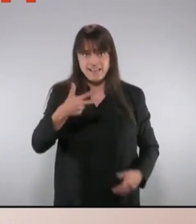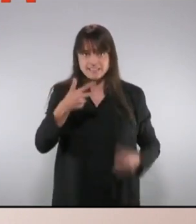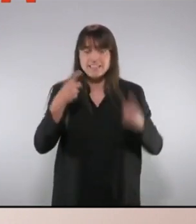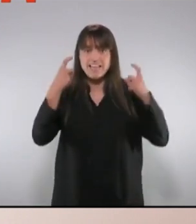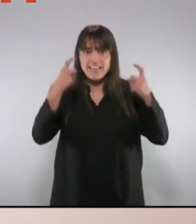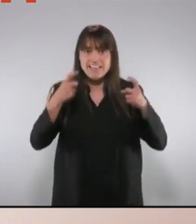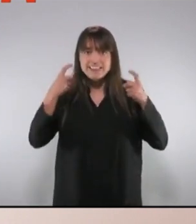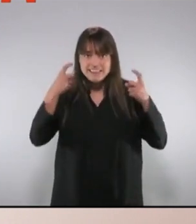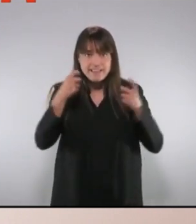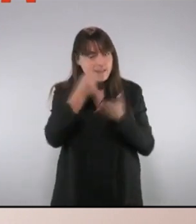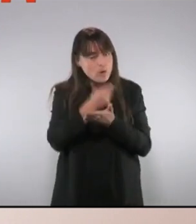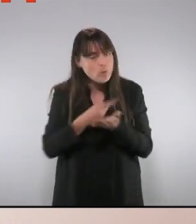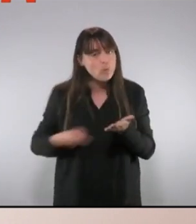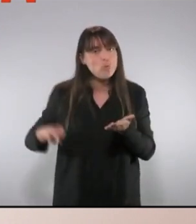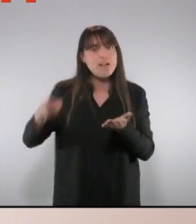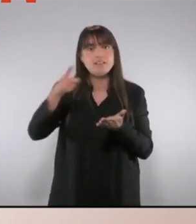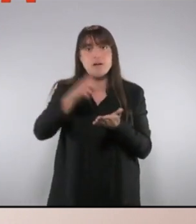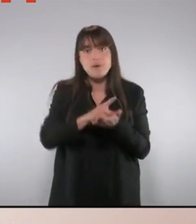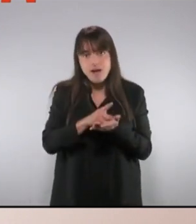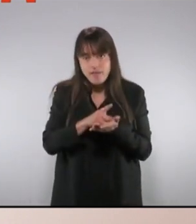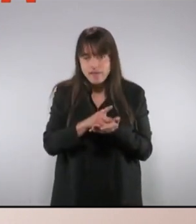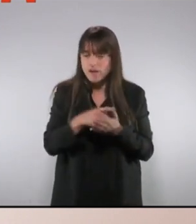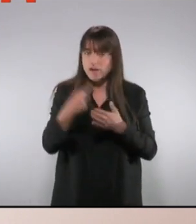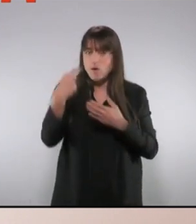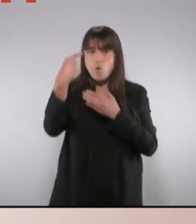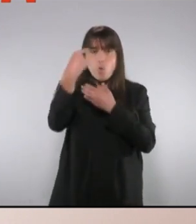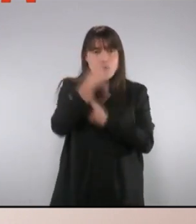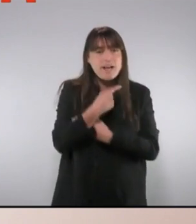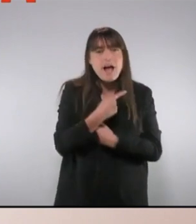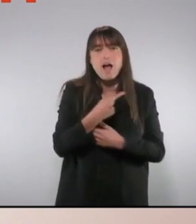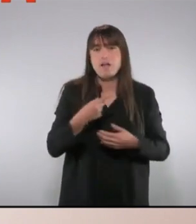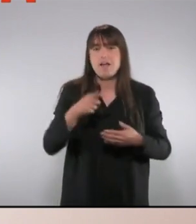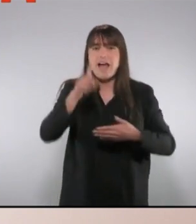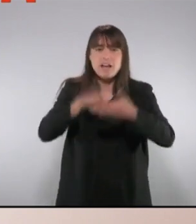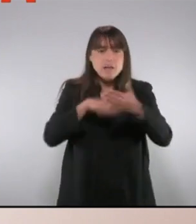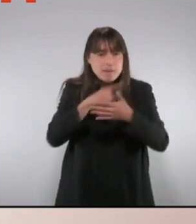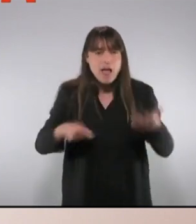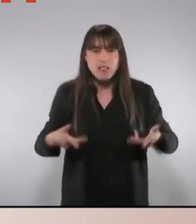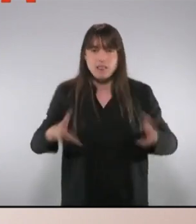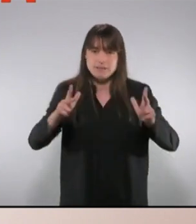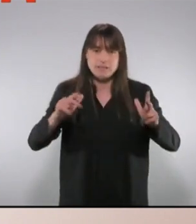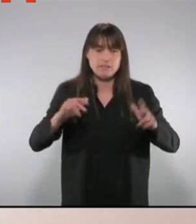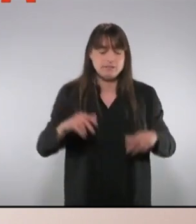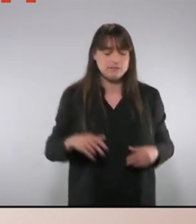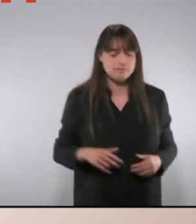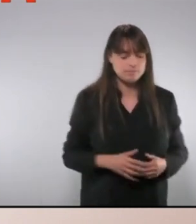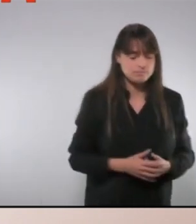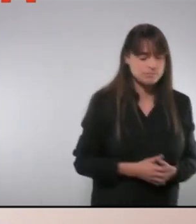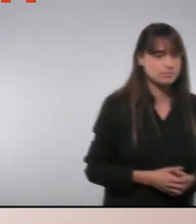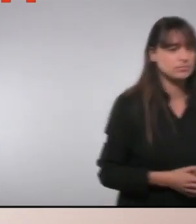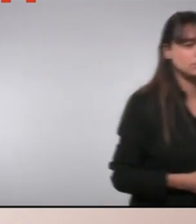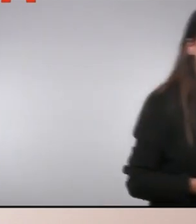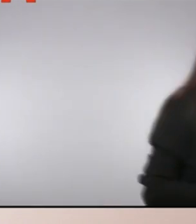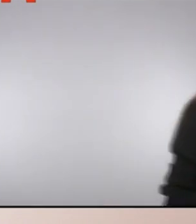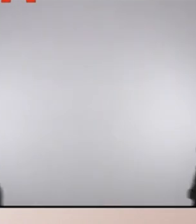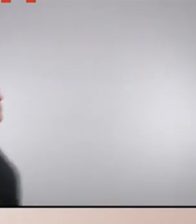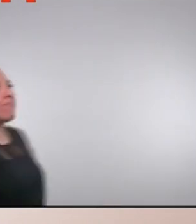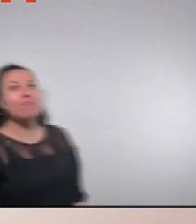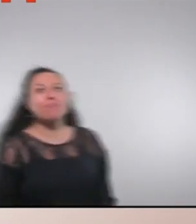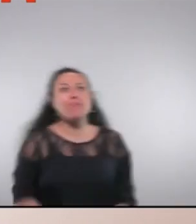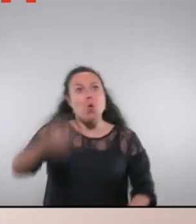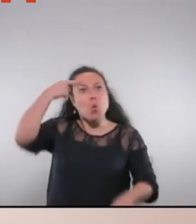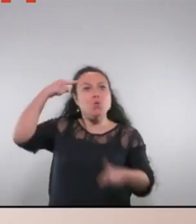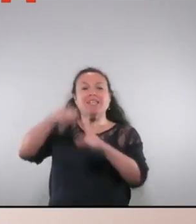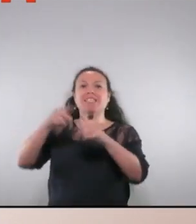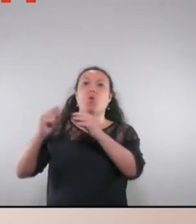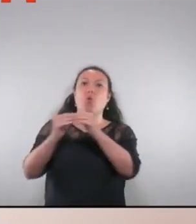marcar l'agenda amb unes mocions que sota la falsa bandera de la llibertat i la seguretat tenen un objectiu comú i compartit, que